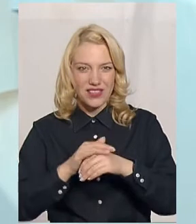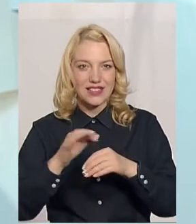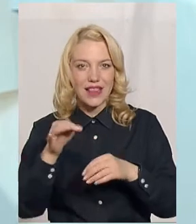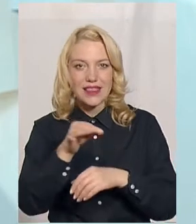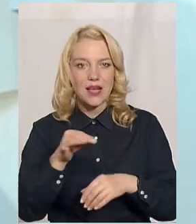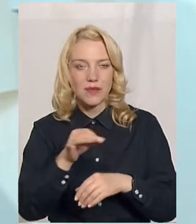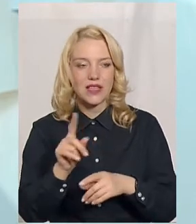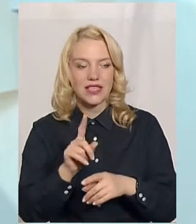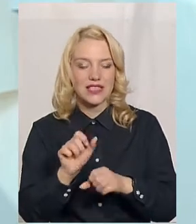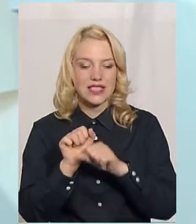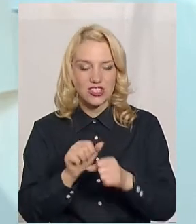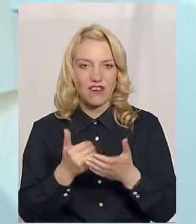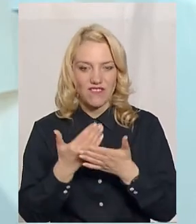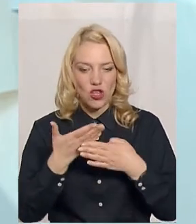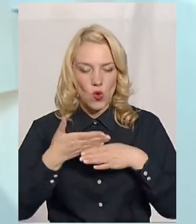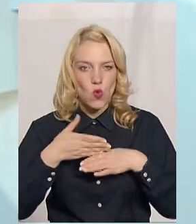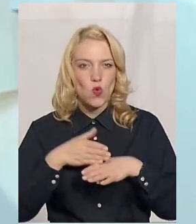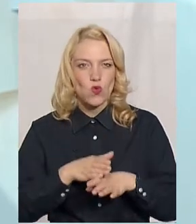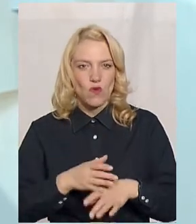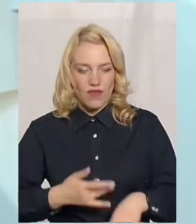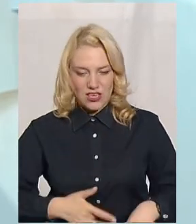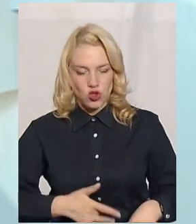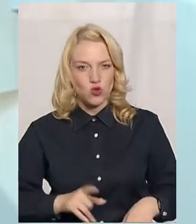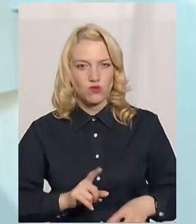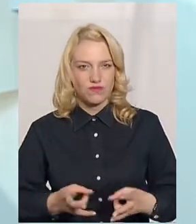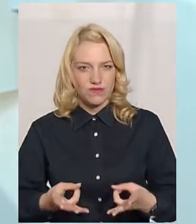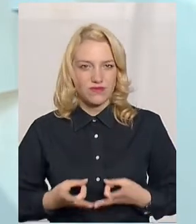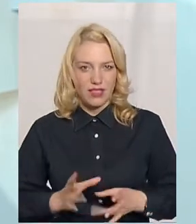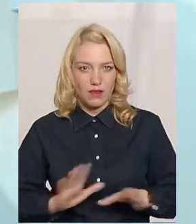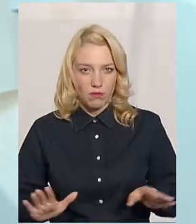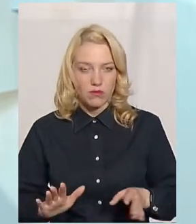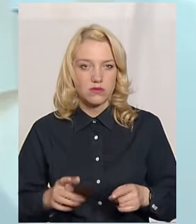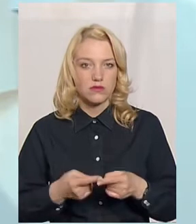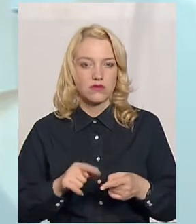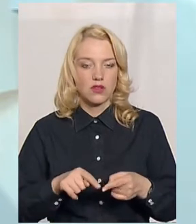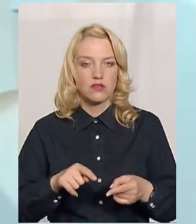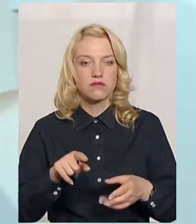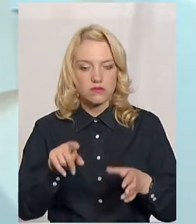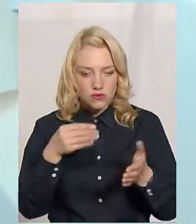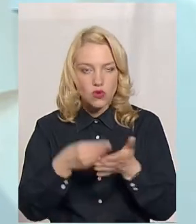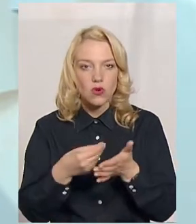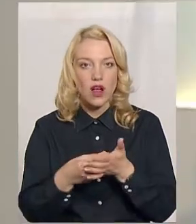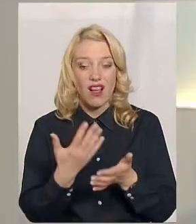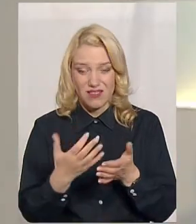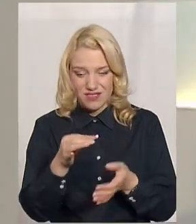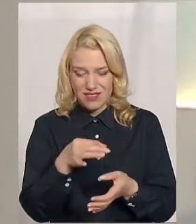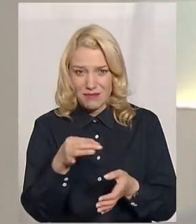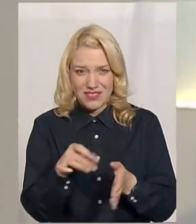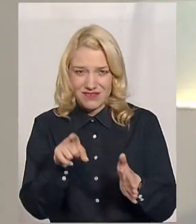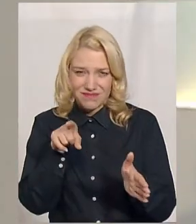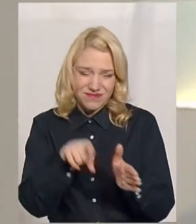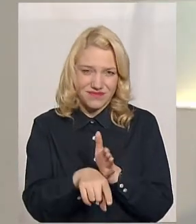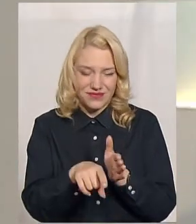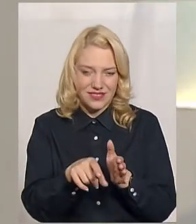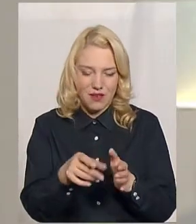руйнувань, від того, щоб шлунок його не зруйнував, теж має вартість. А коли таблетка максимально